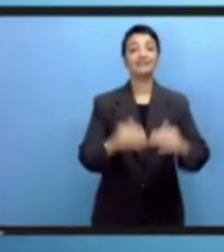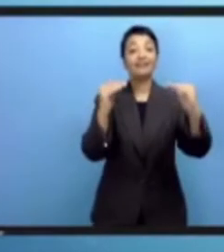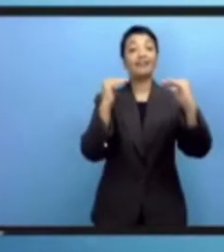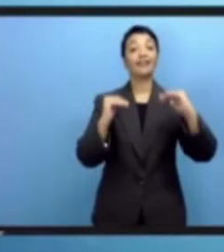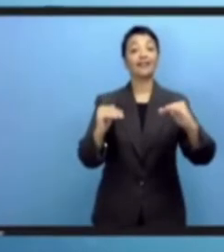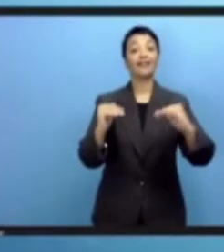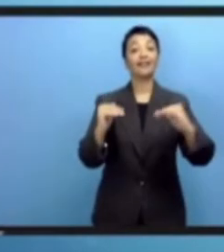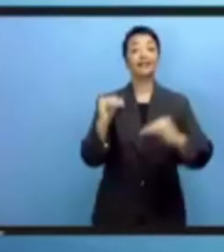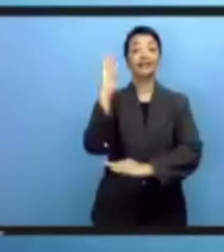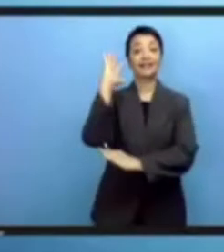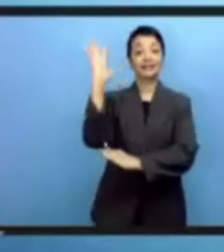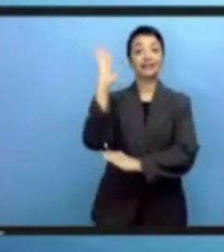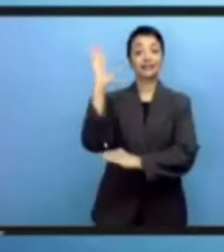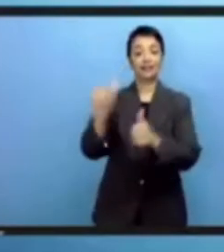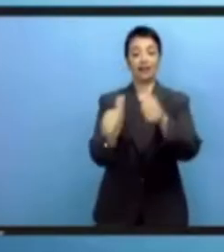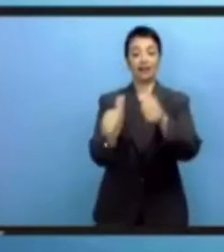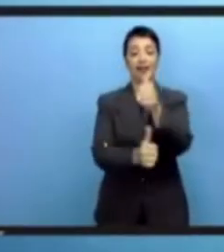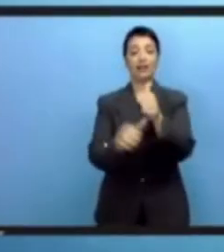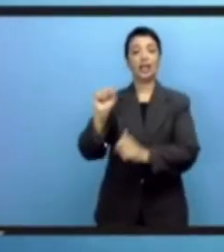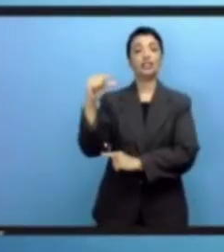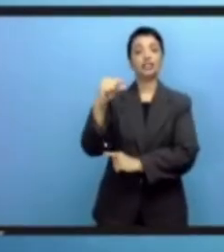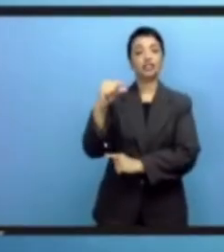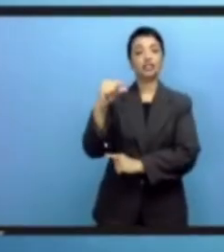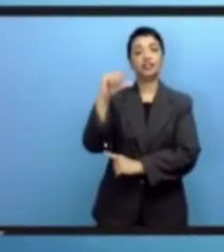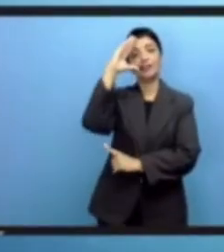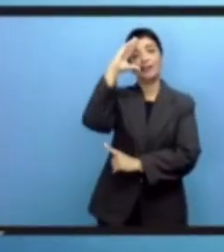المتحدث التالي